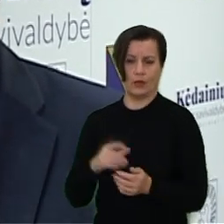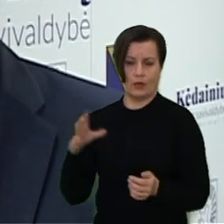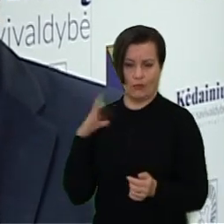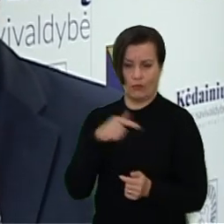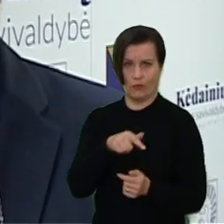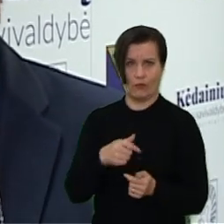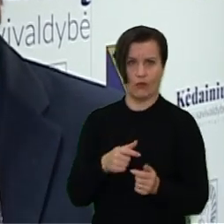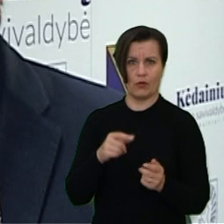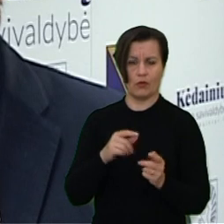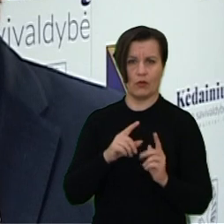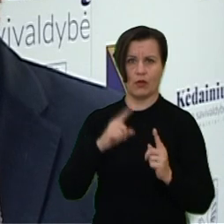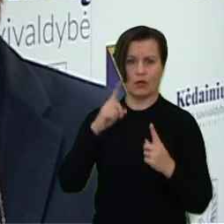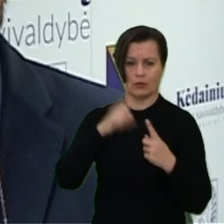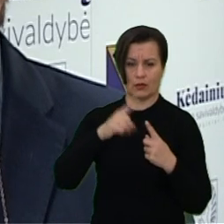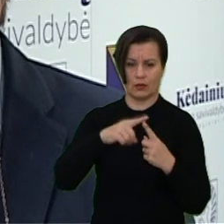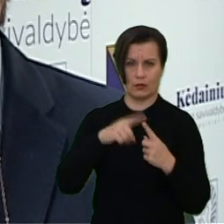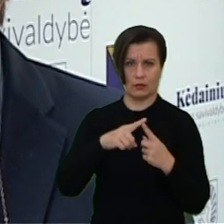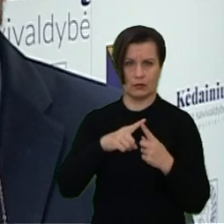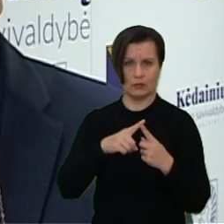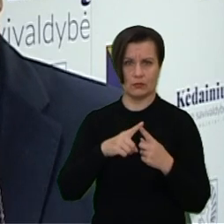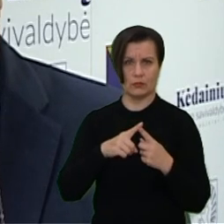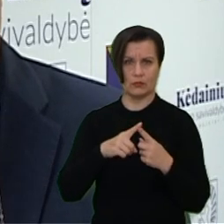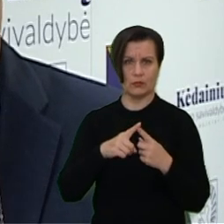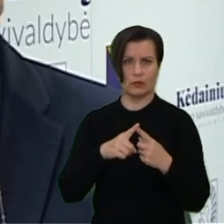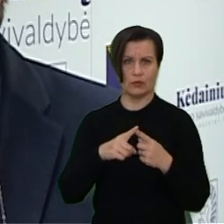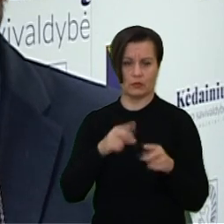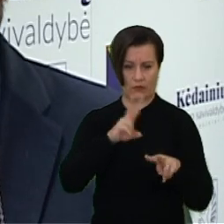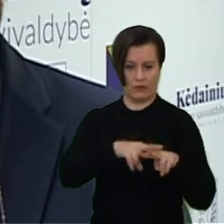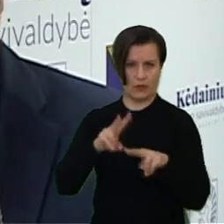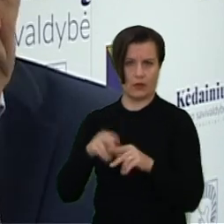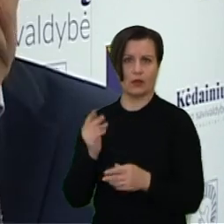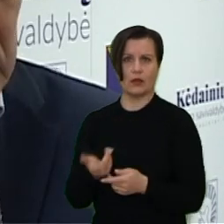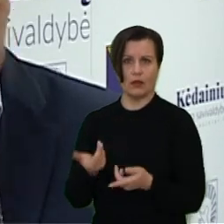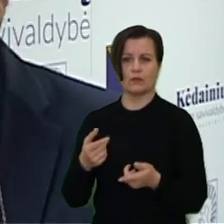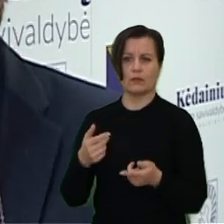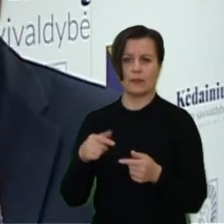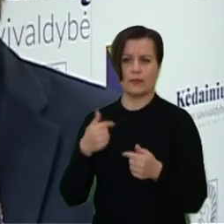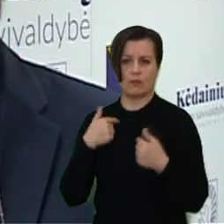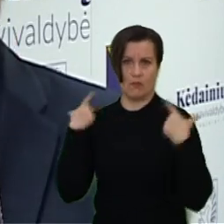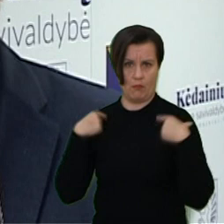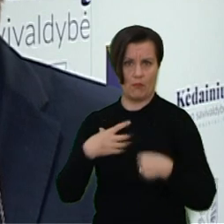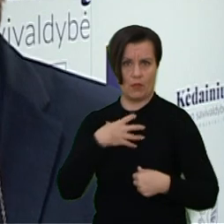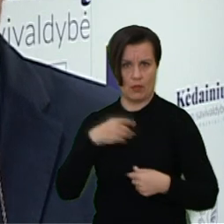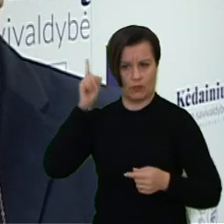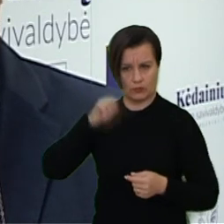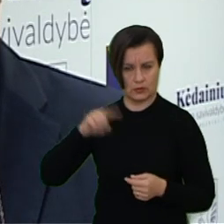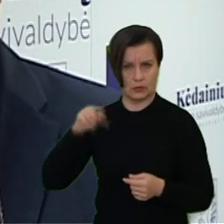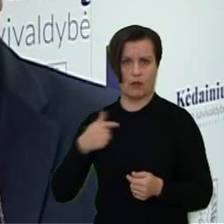Paprišiausiai šitie tarybos postai, tai yra mero pasitikėjimo postai. Aš teikiau,